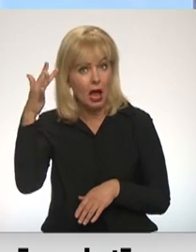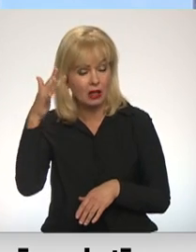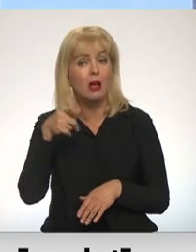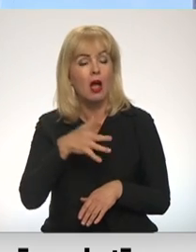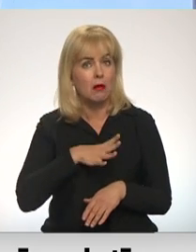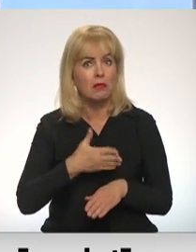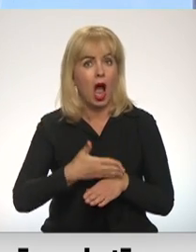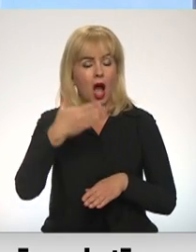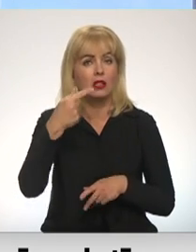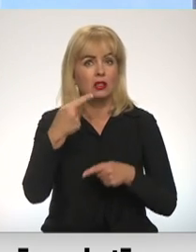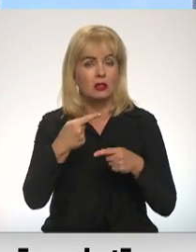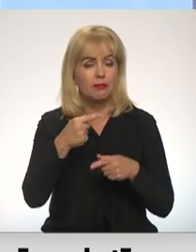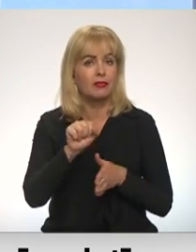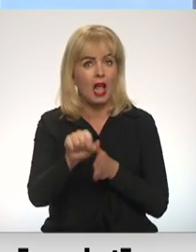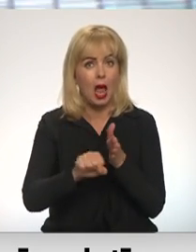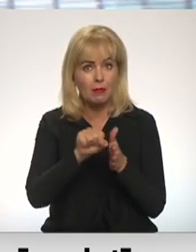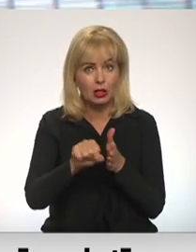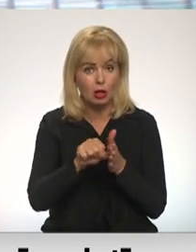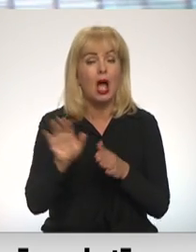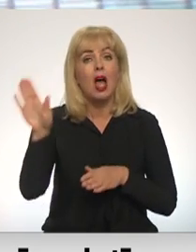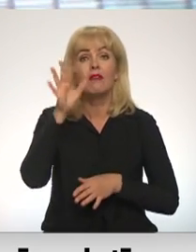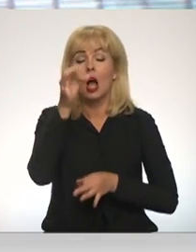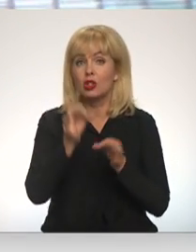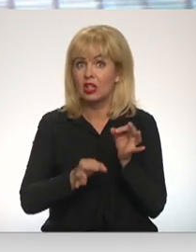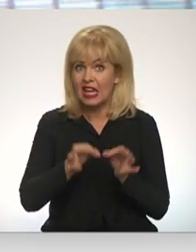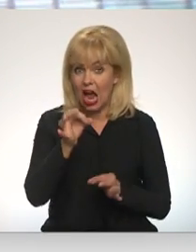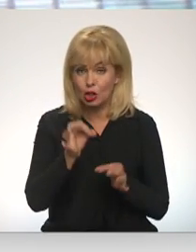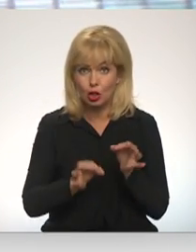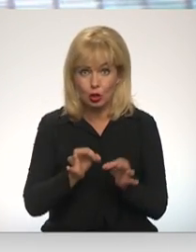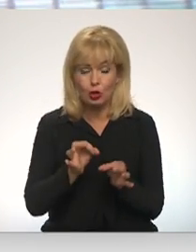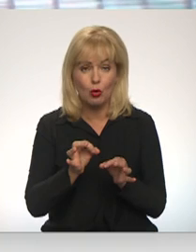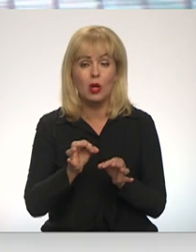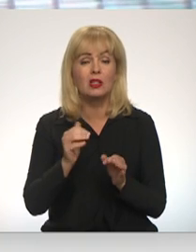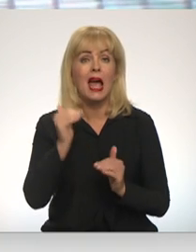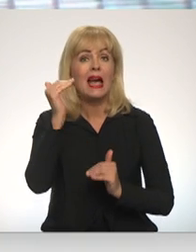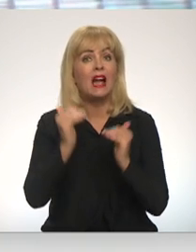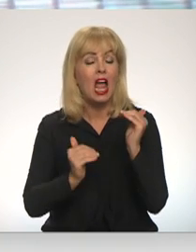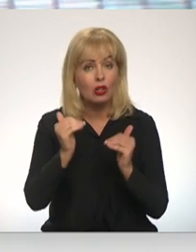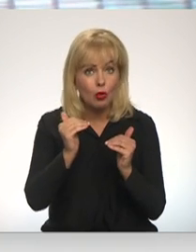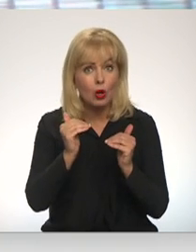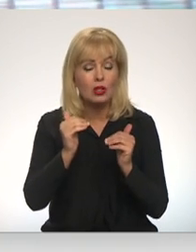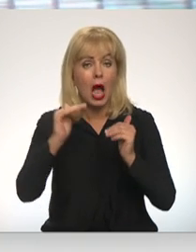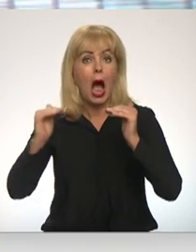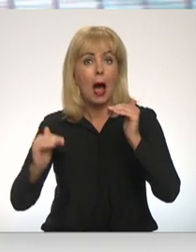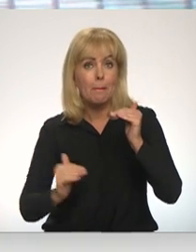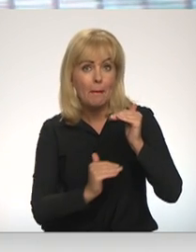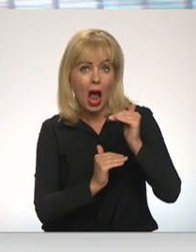asākās debatis. Tās valsts, kuras tiesiskuma reitingos ir pašā apakšā